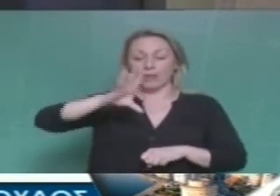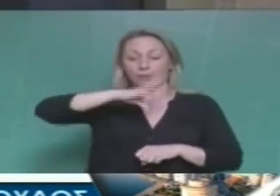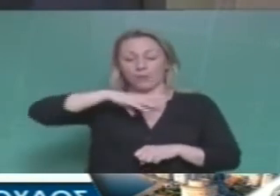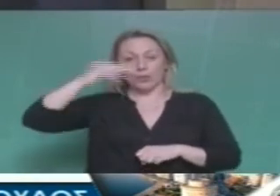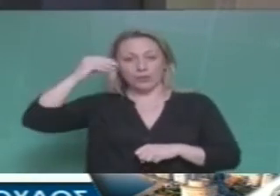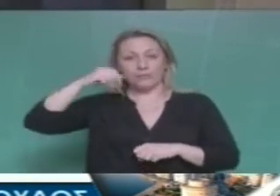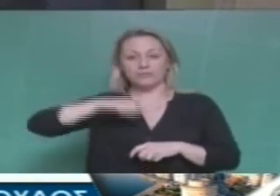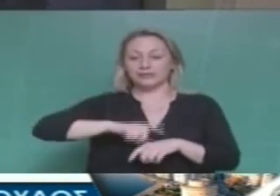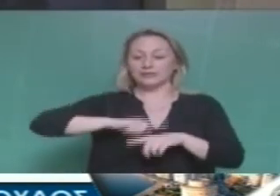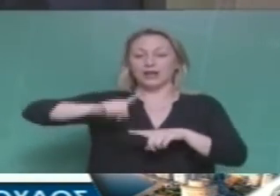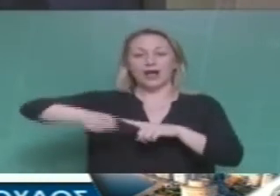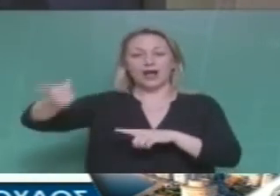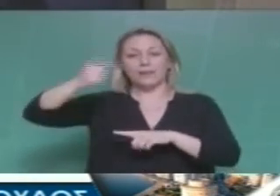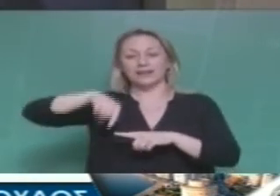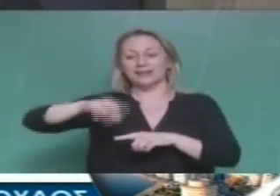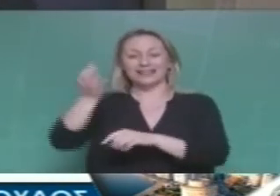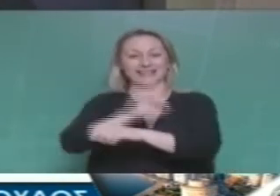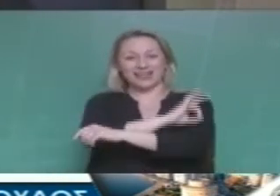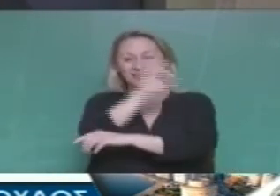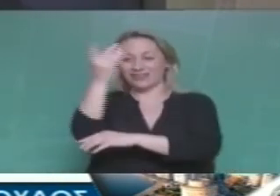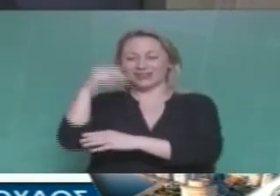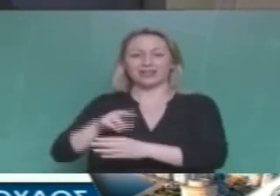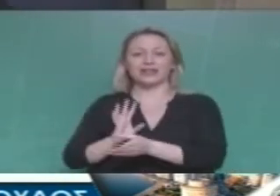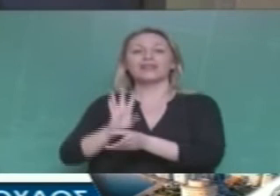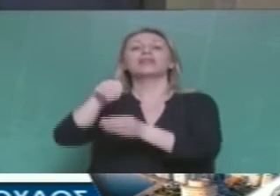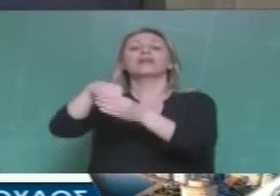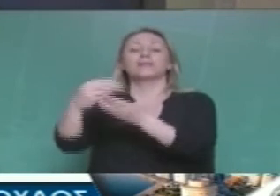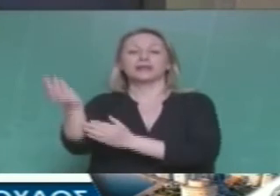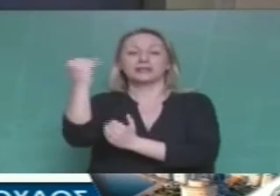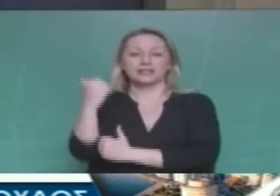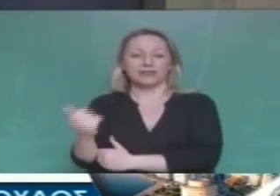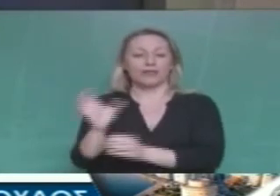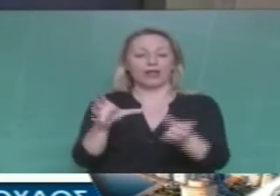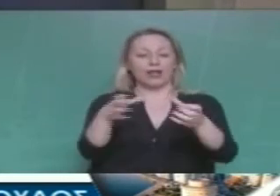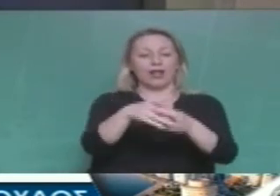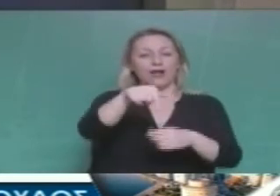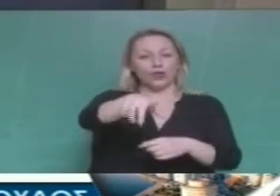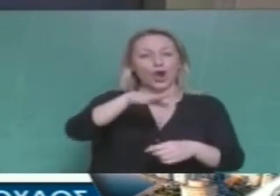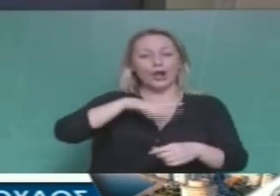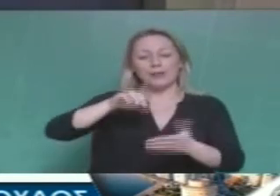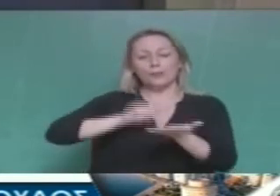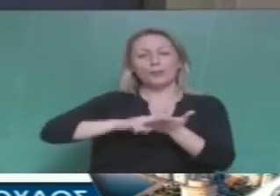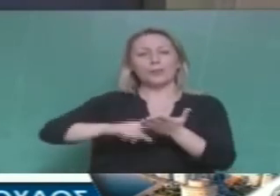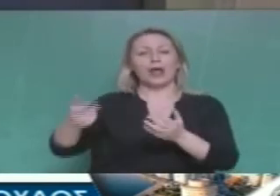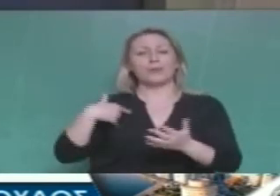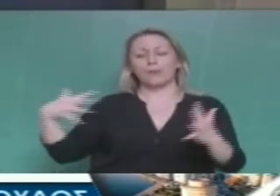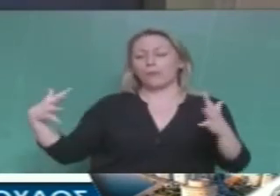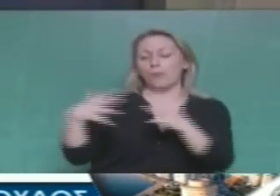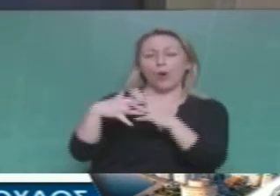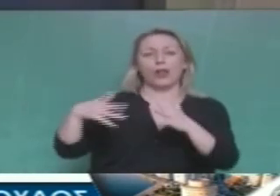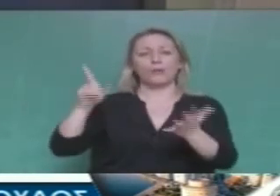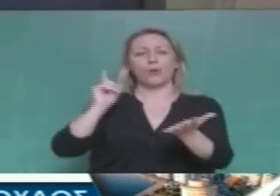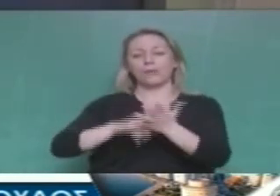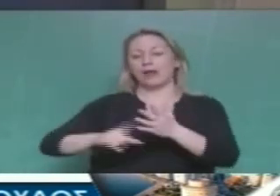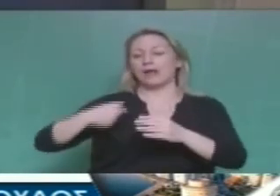τους ναζιστές χρυσής αυγής αλλά βρήκαν άλλους εθνικιστές που καλούν σε πόλεμο κατά των προσφύγων σε ναρκοθέτηση συνόρων σε άνοιγμα της Μακρονίσου